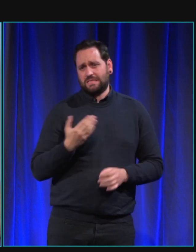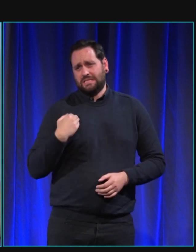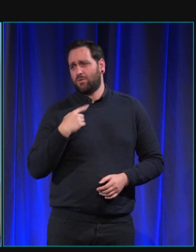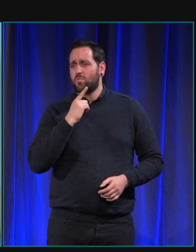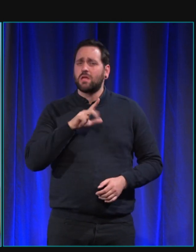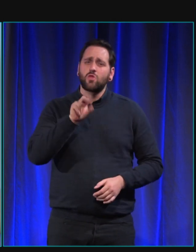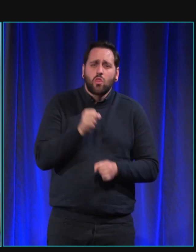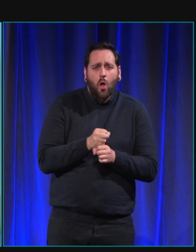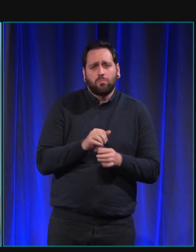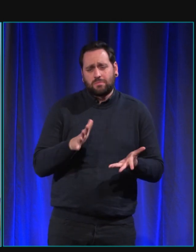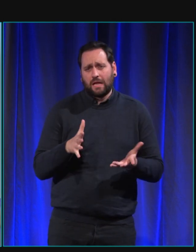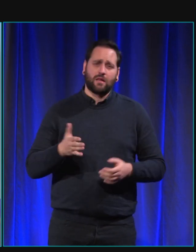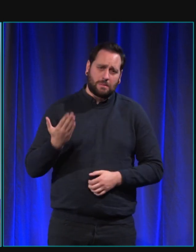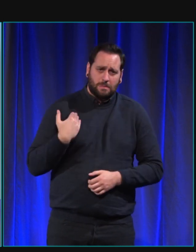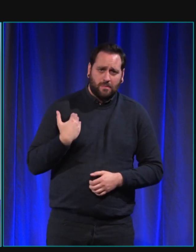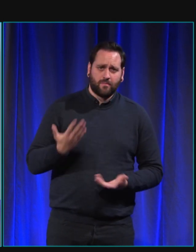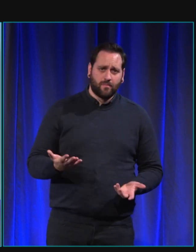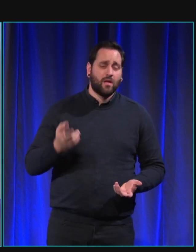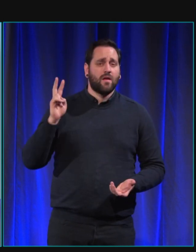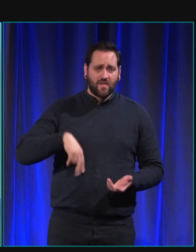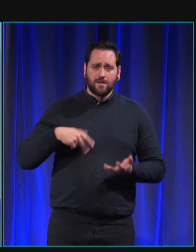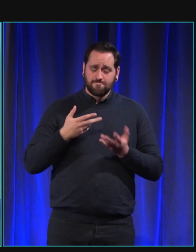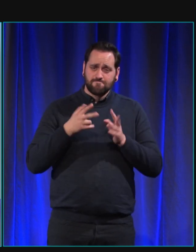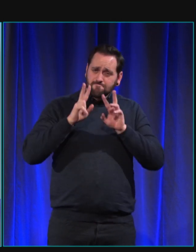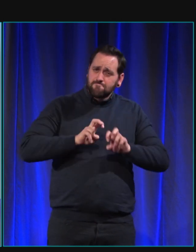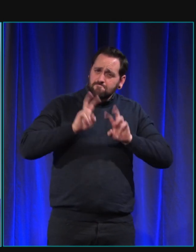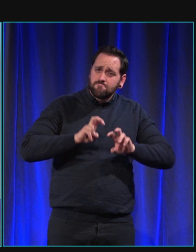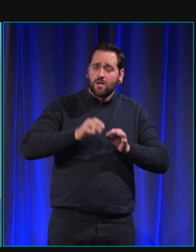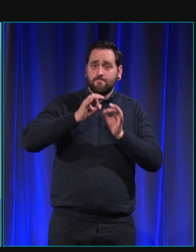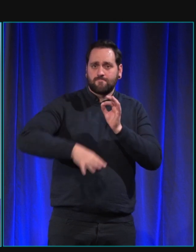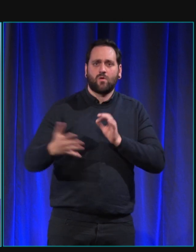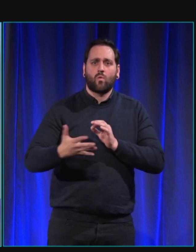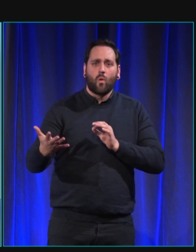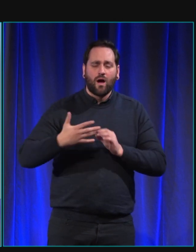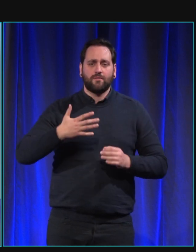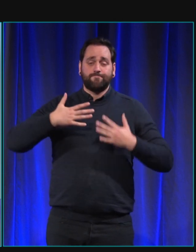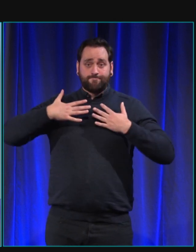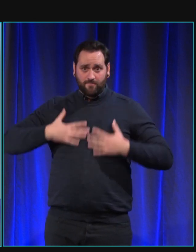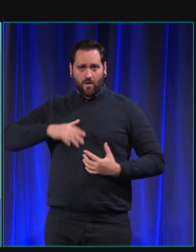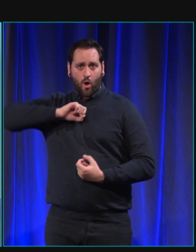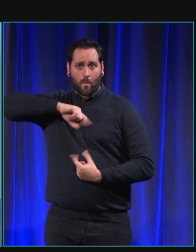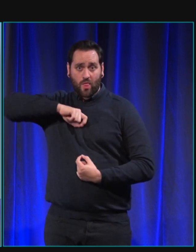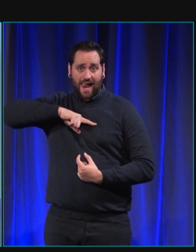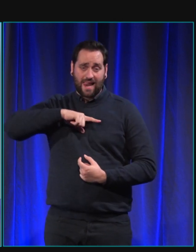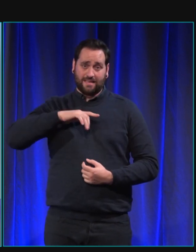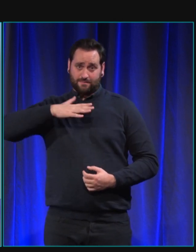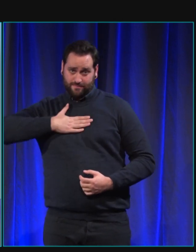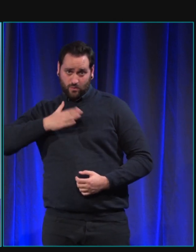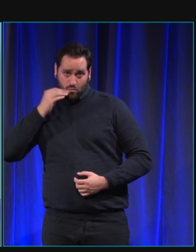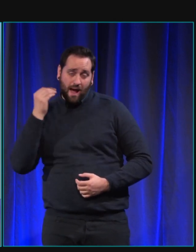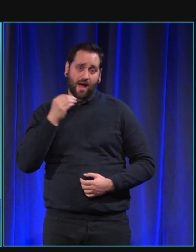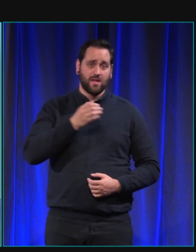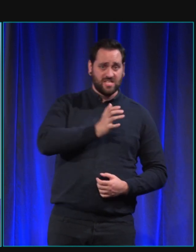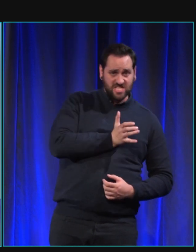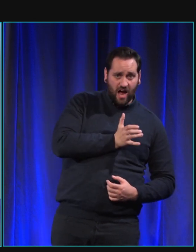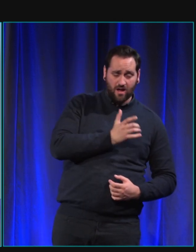coup, ces études nous montrent qu'il existe ce qu'on appelle une synchronie hormonale physiologique, si j'ose dire, entre l'homme et le chien. C